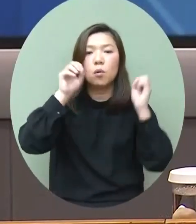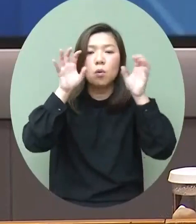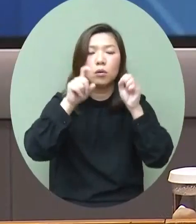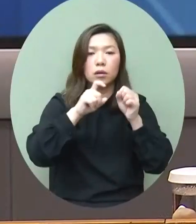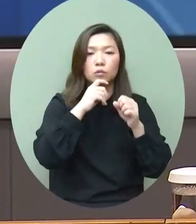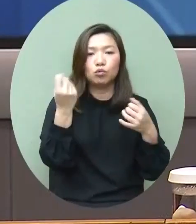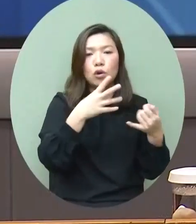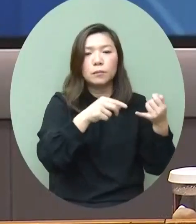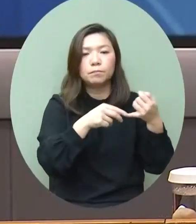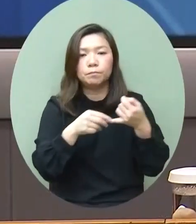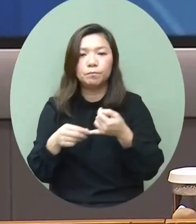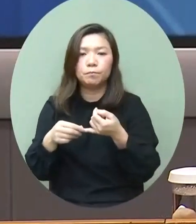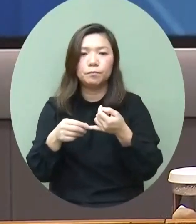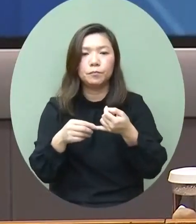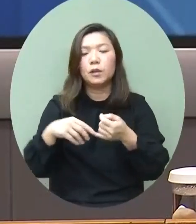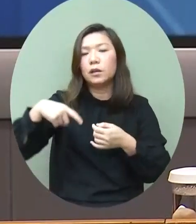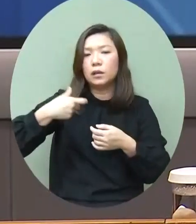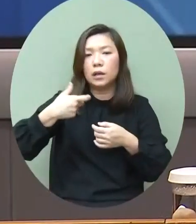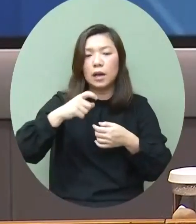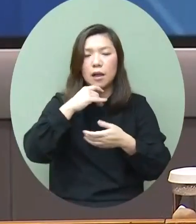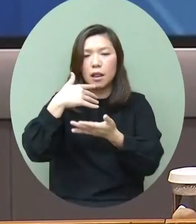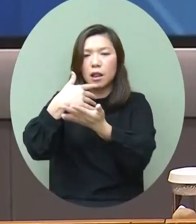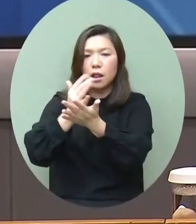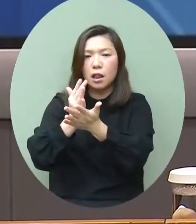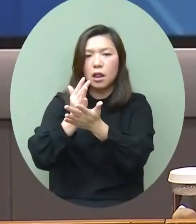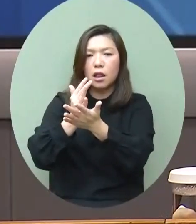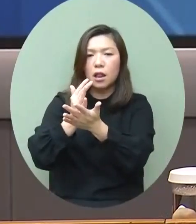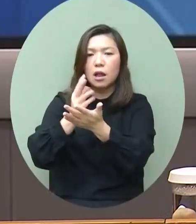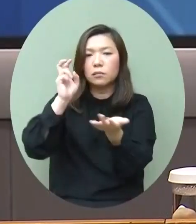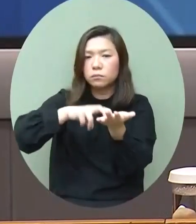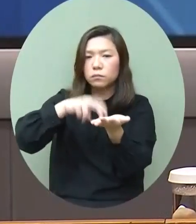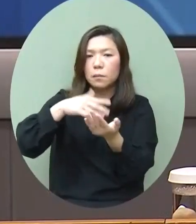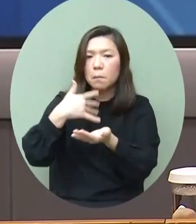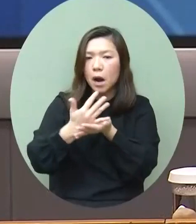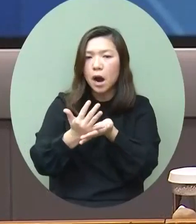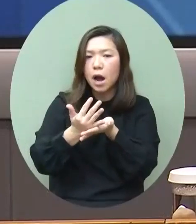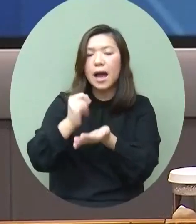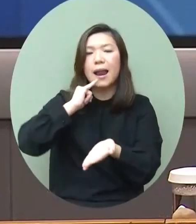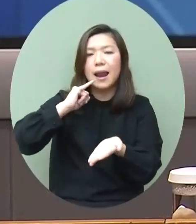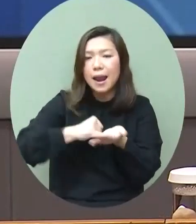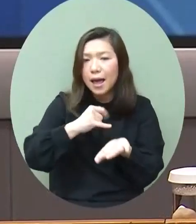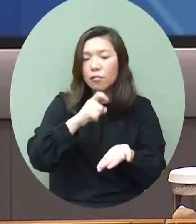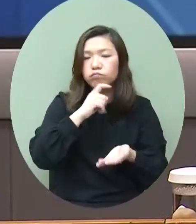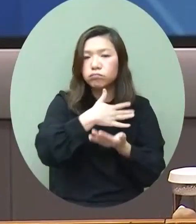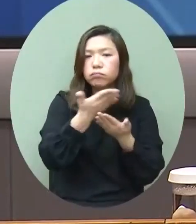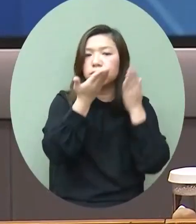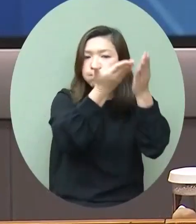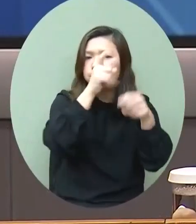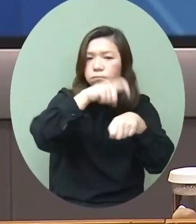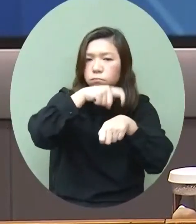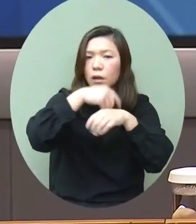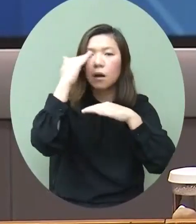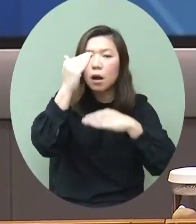再度延展一些結帳日期在不同的個案關於利得稅報稅表的一些提交的限期